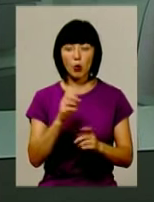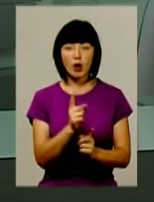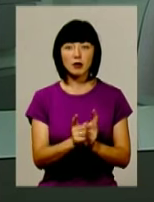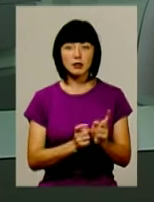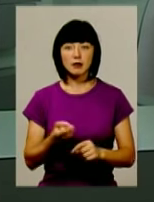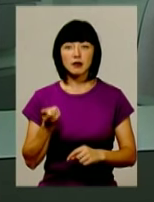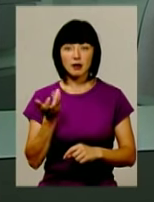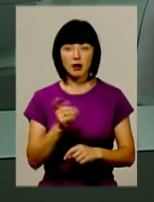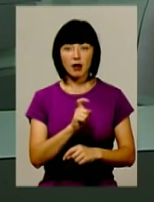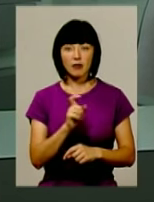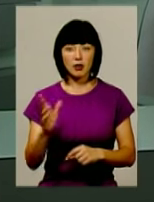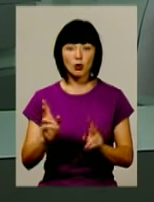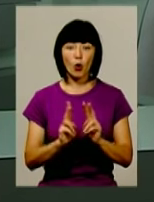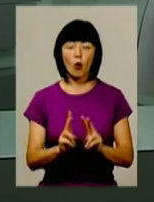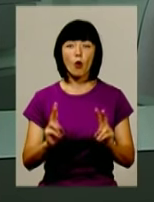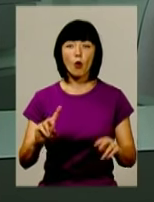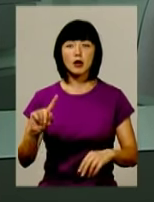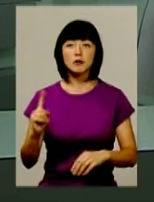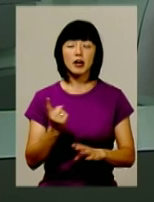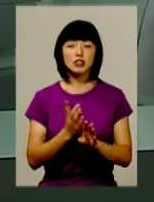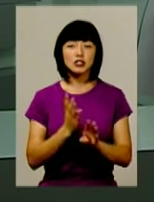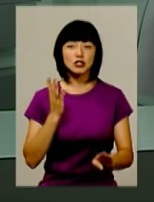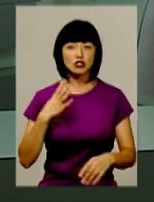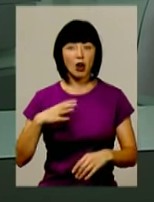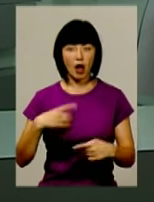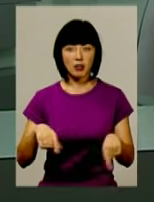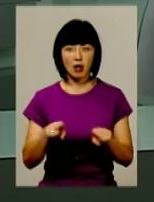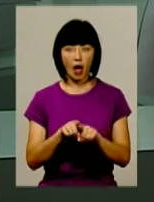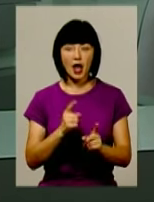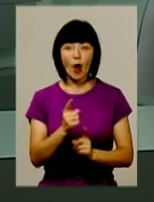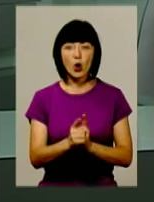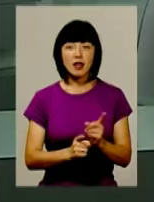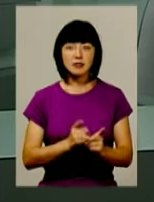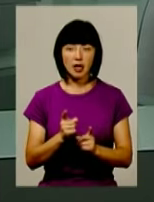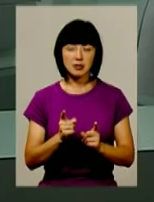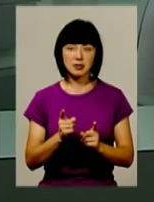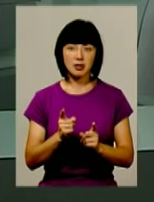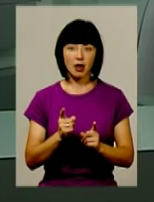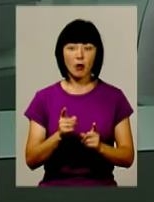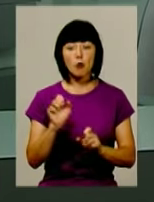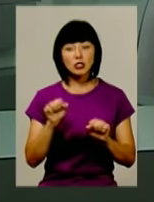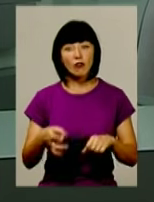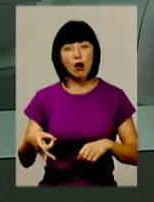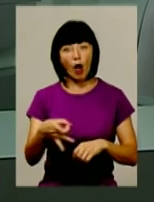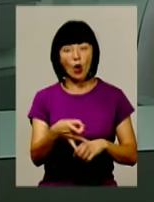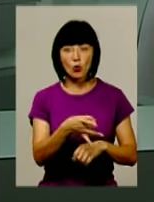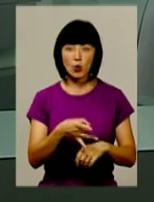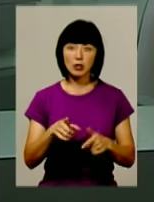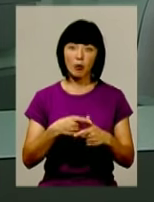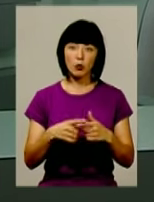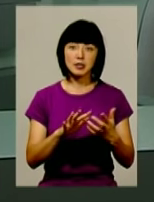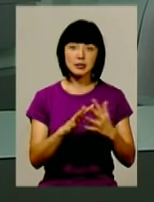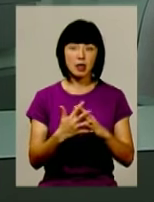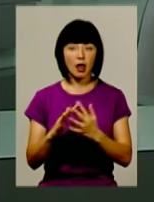кілька хвилин? Скажімо, кого найперше чекає така реорганізація, оптимізація? Які райони, можливо, чи які села?